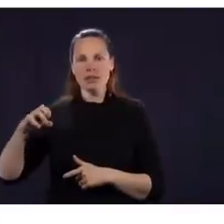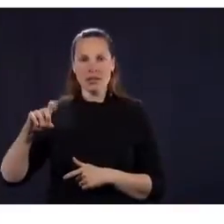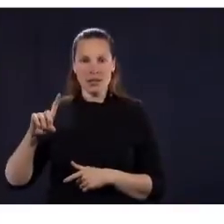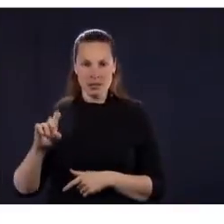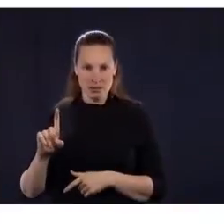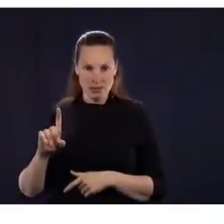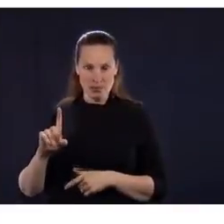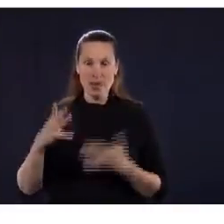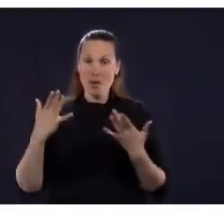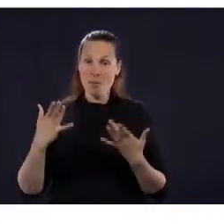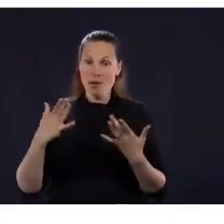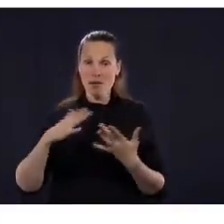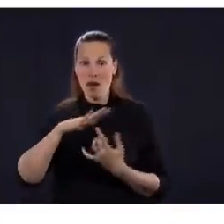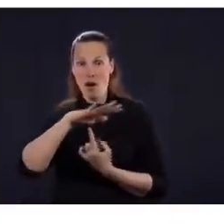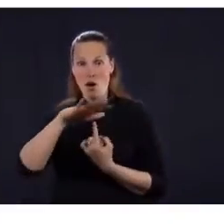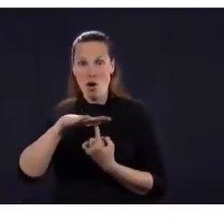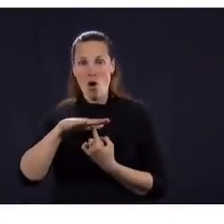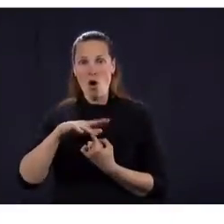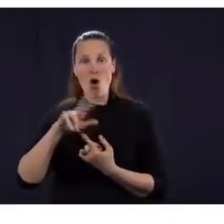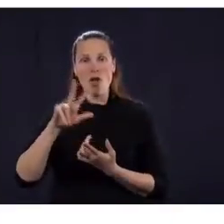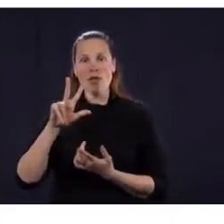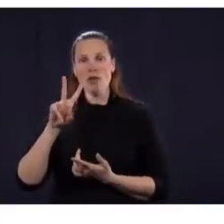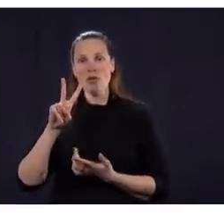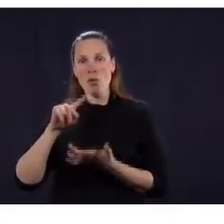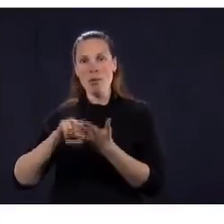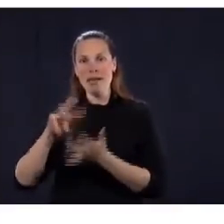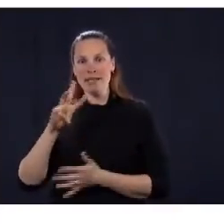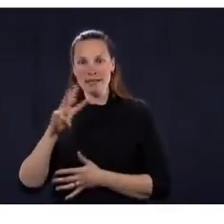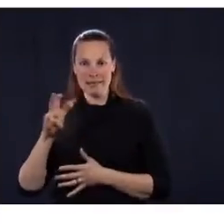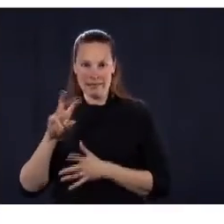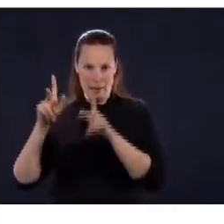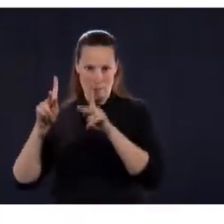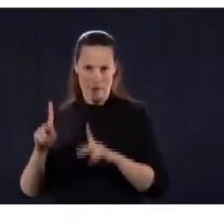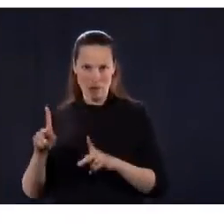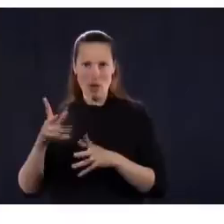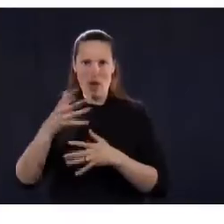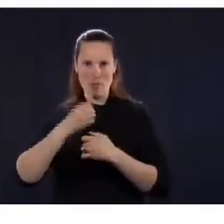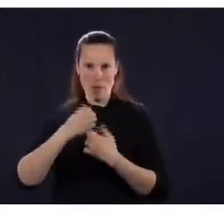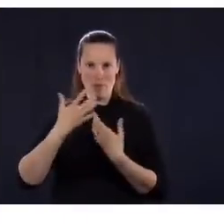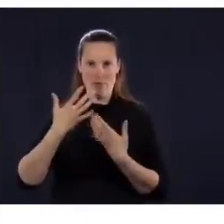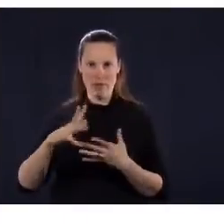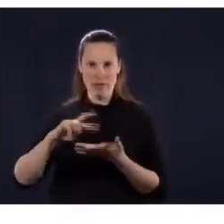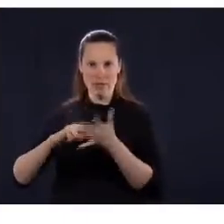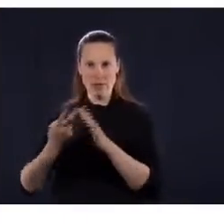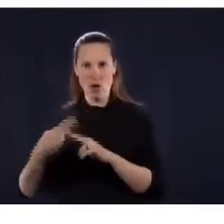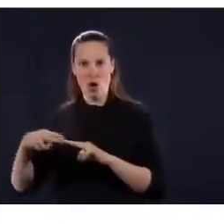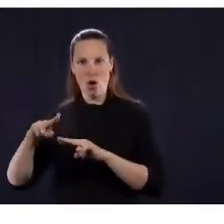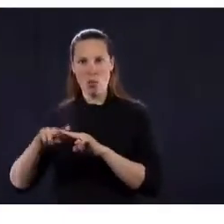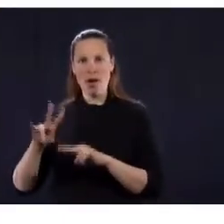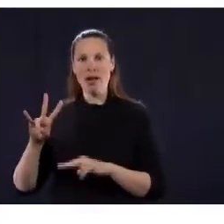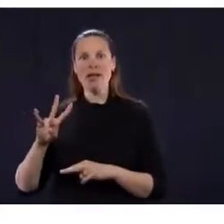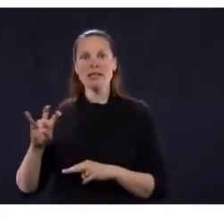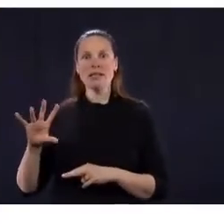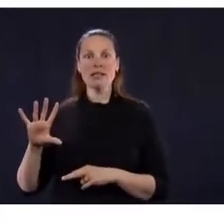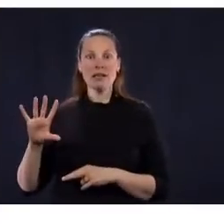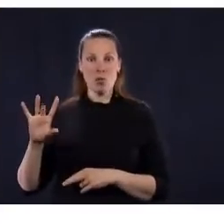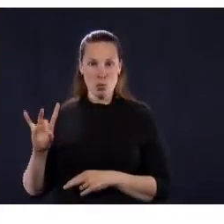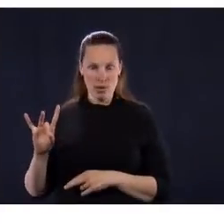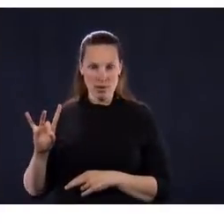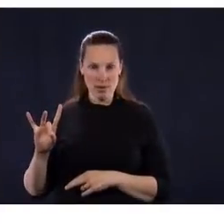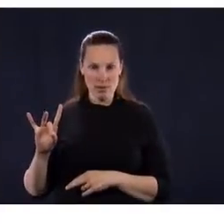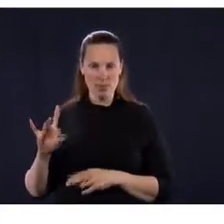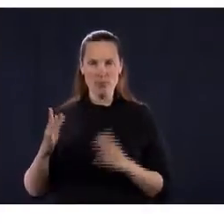218 personnes aux soins intensifs. C'est le même nombre qu'hier. Bon. Quand on regarde la situation